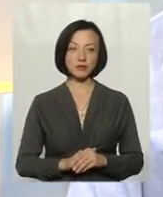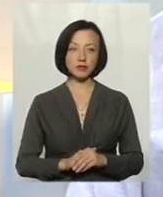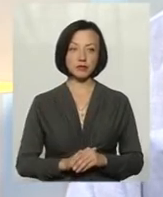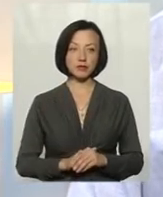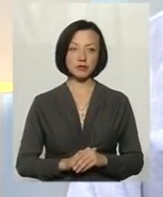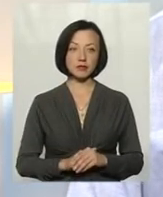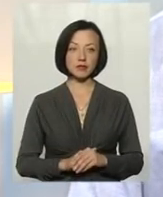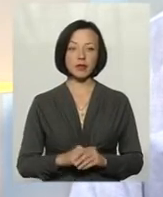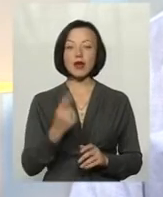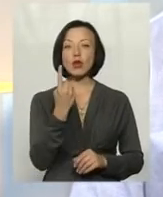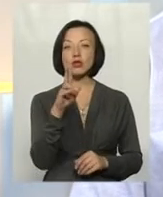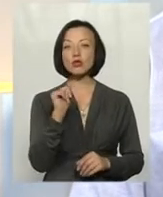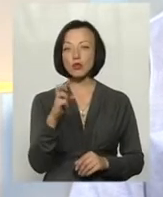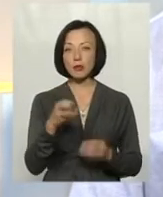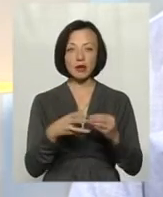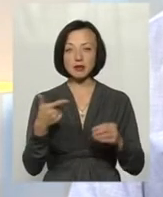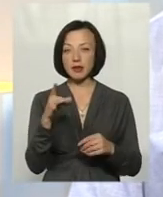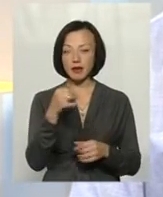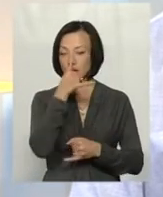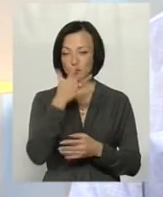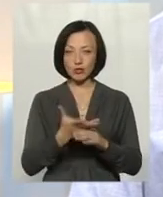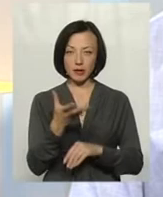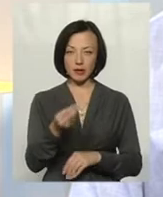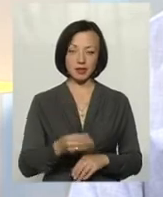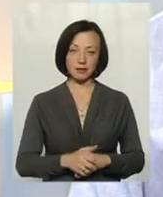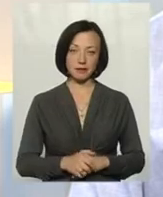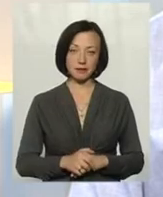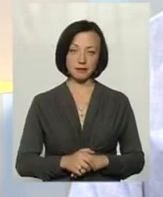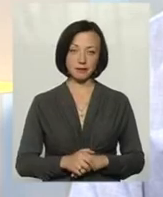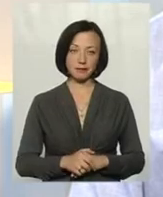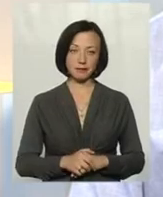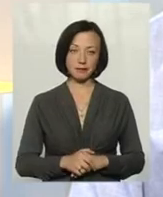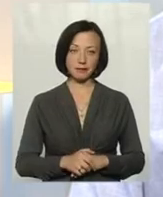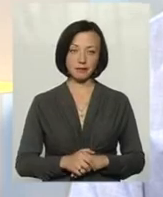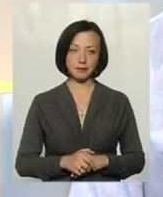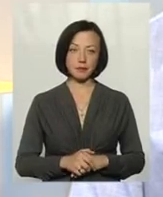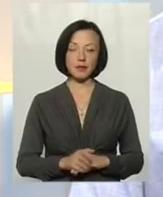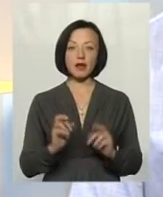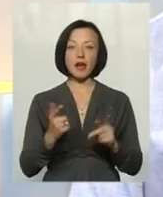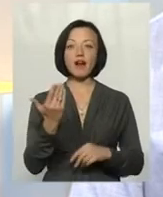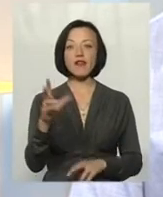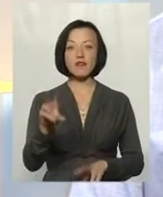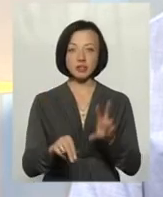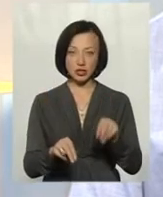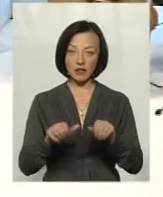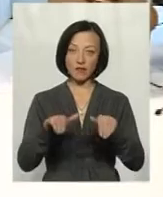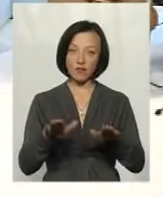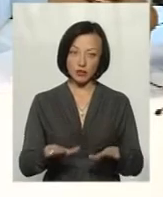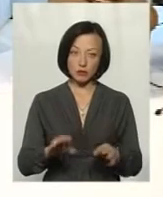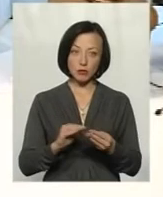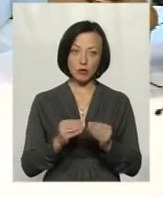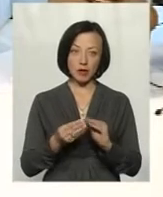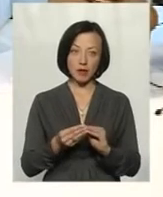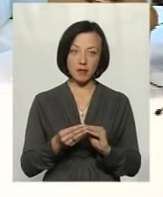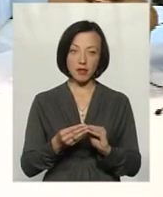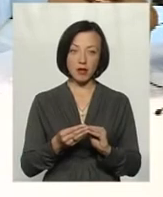Верніше, за куб води вони не можуть давати 15 гривень. Віталію, як Ви вважаєте, вирішить проблему